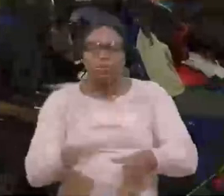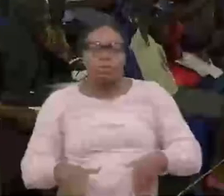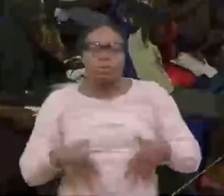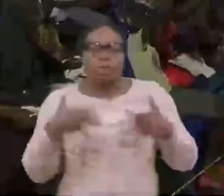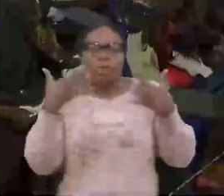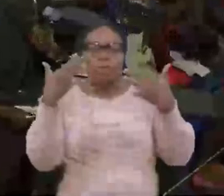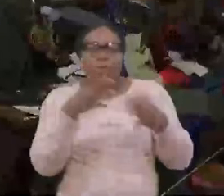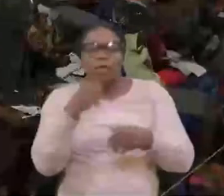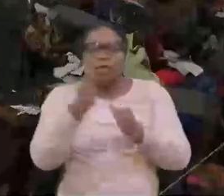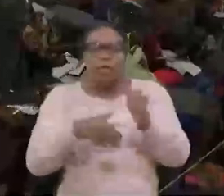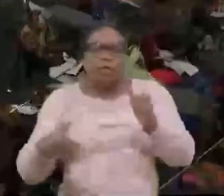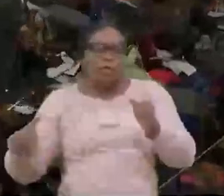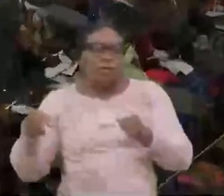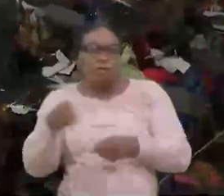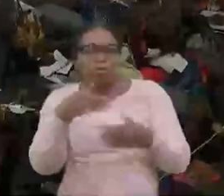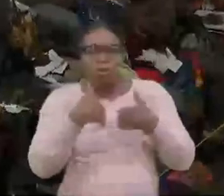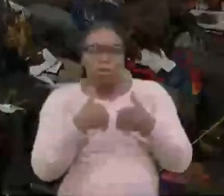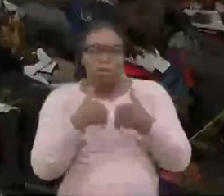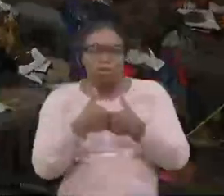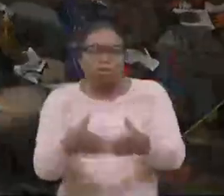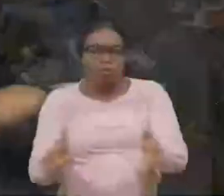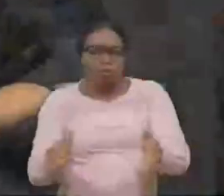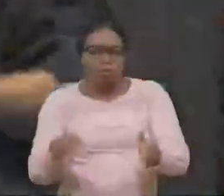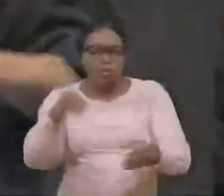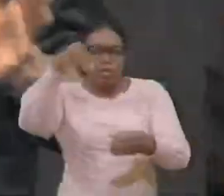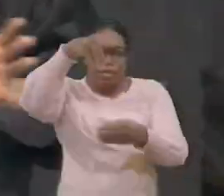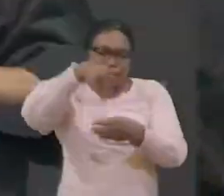et tout ce que vous avez perdu intérieur